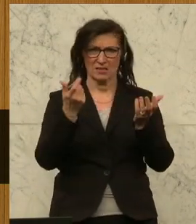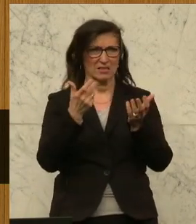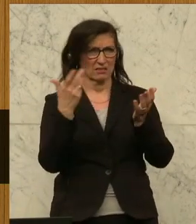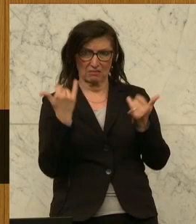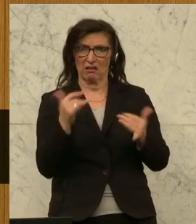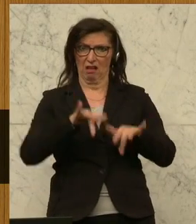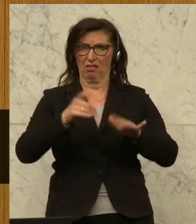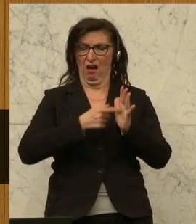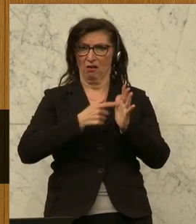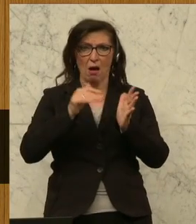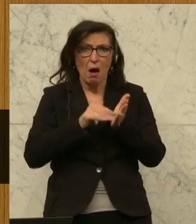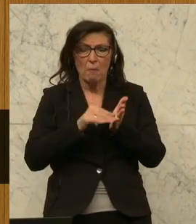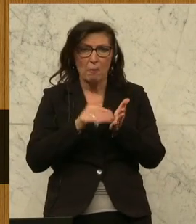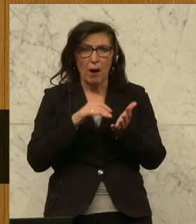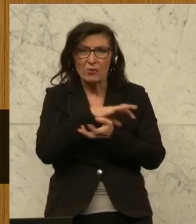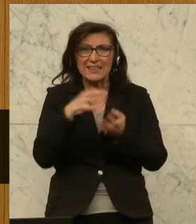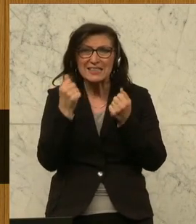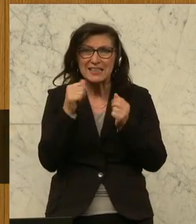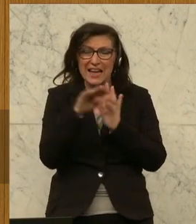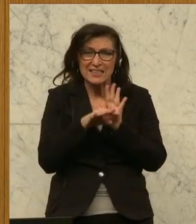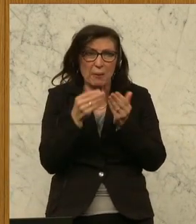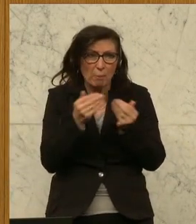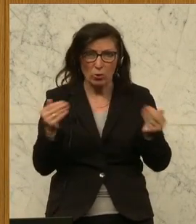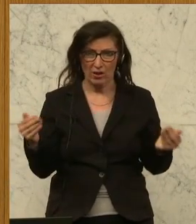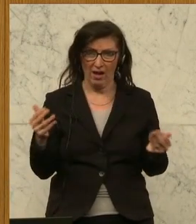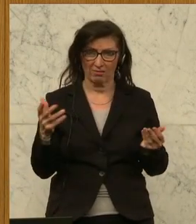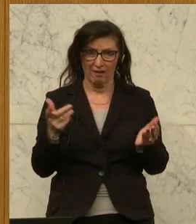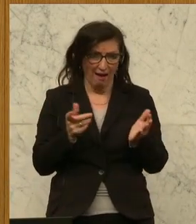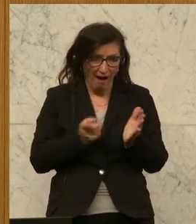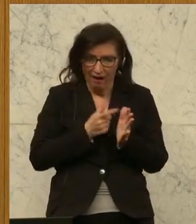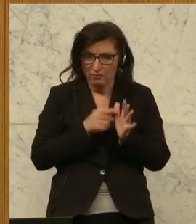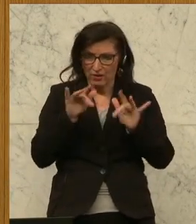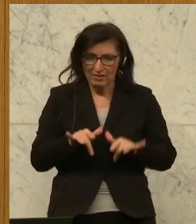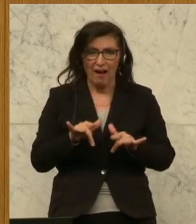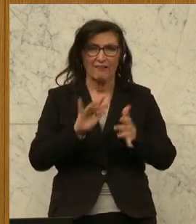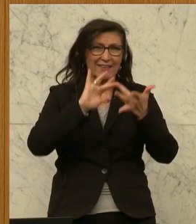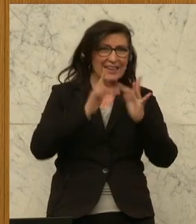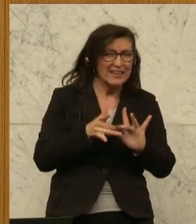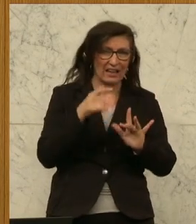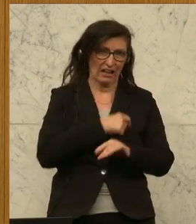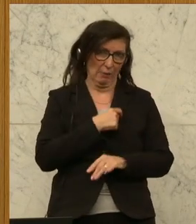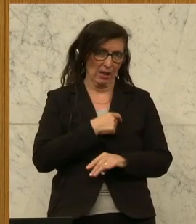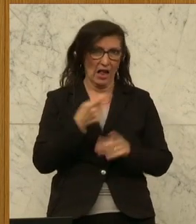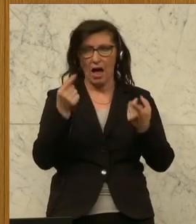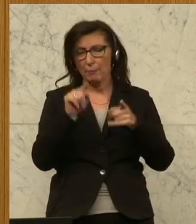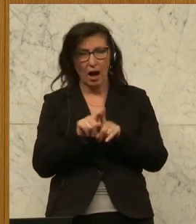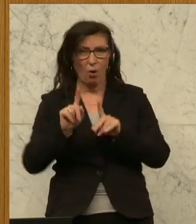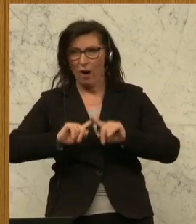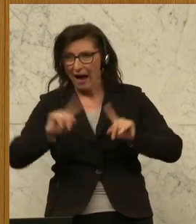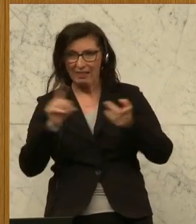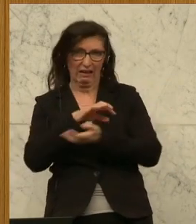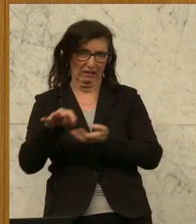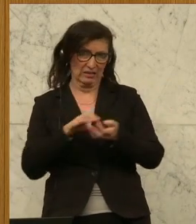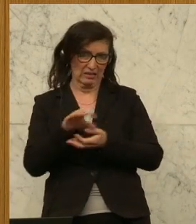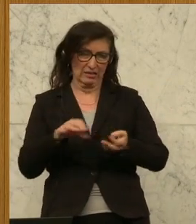Wir brauchen ein modernes Krisensicherheitsgesetz, das ist die Herausforderungen, die wir brauchen, im Cyberkriminalitätsfall, aber auch bei anderen Krisen